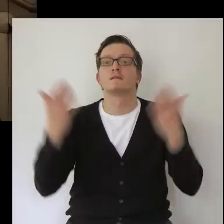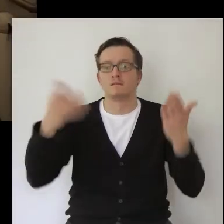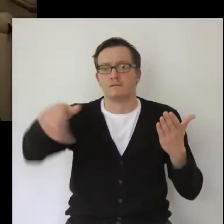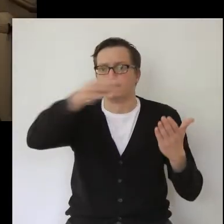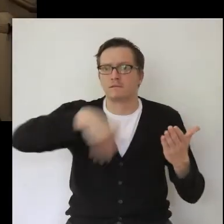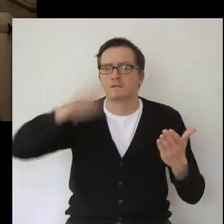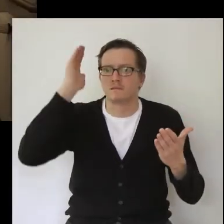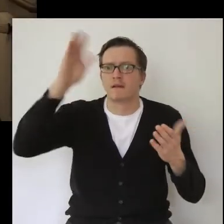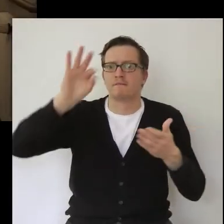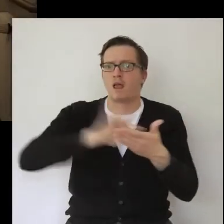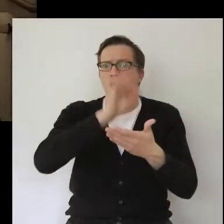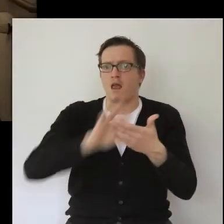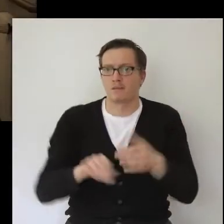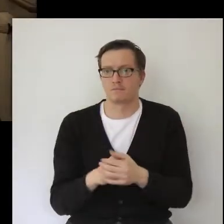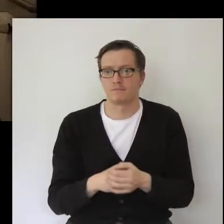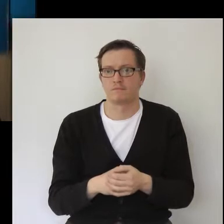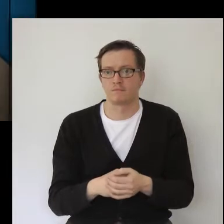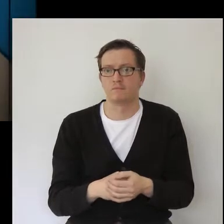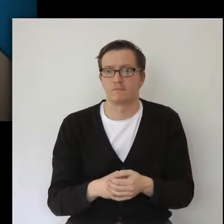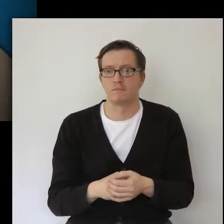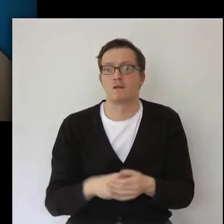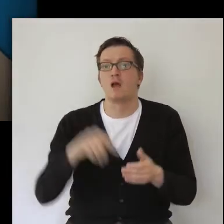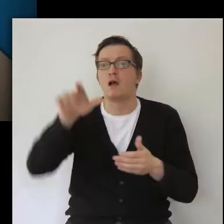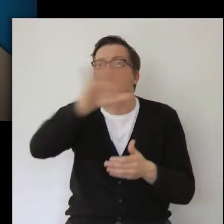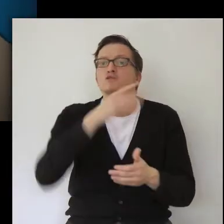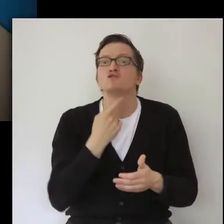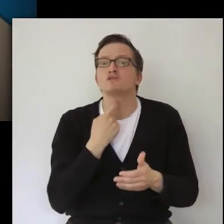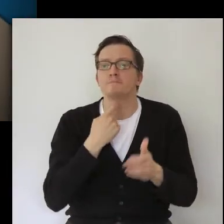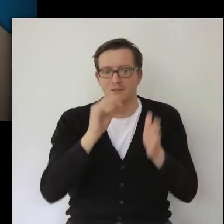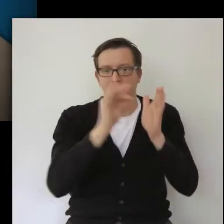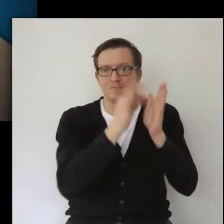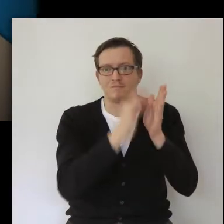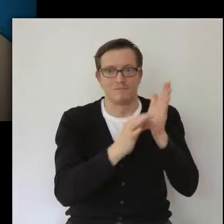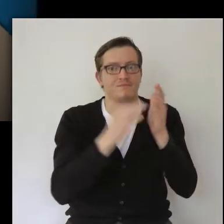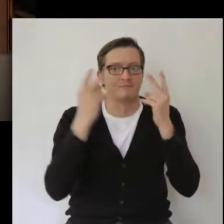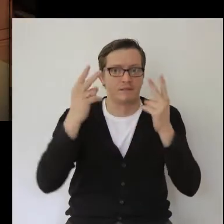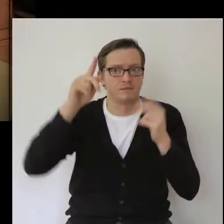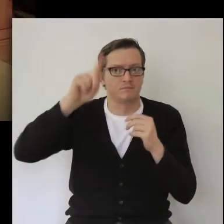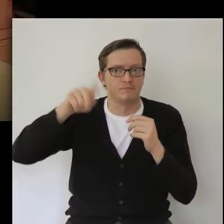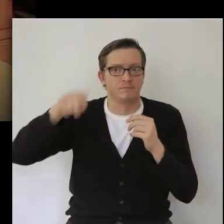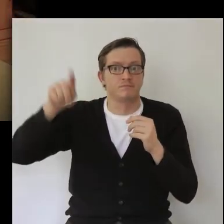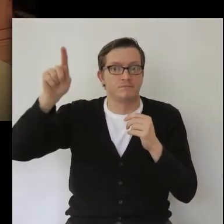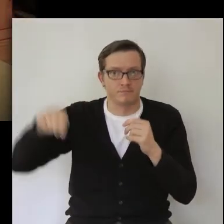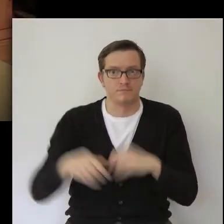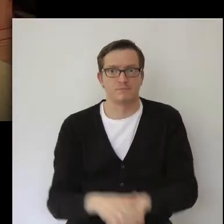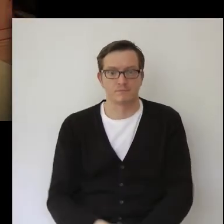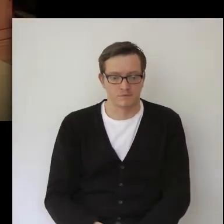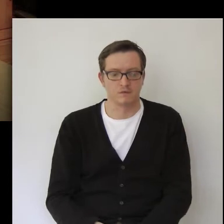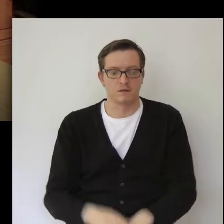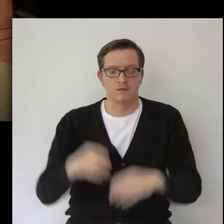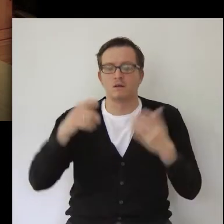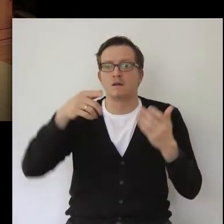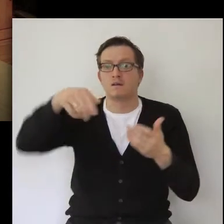Hey, wir gehen alle wählen, euer Kreuz wird uns zählen,